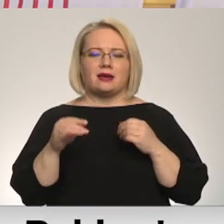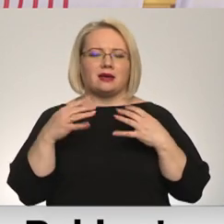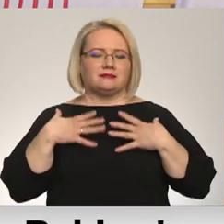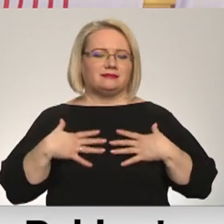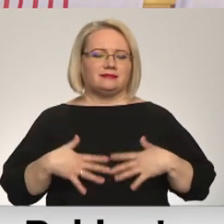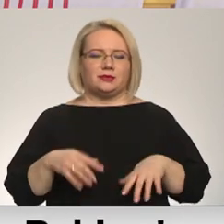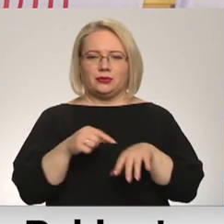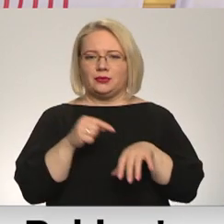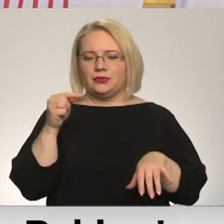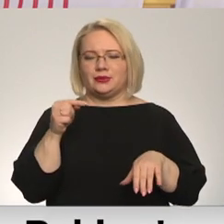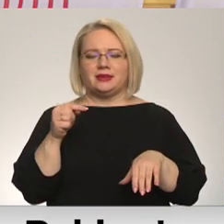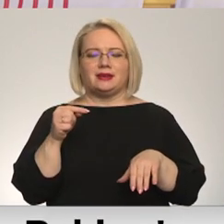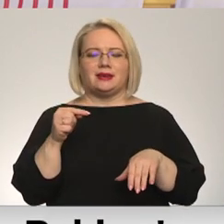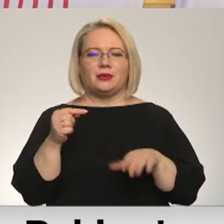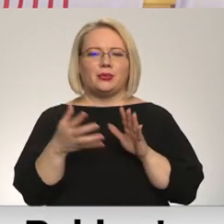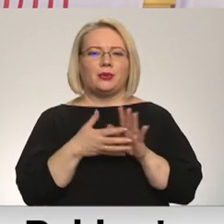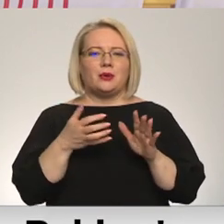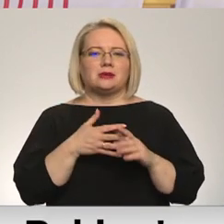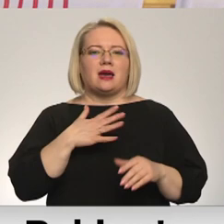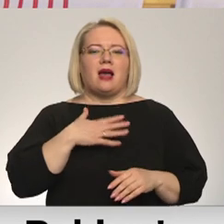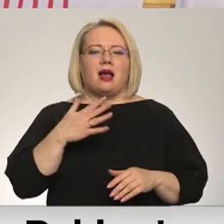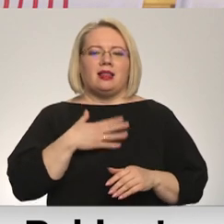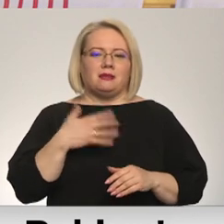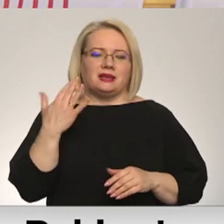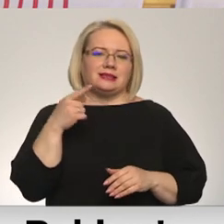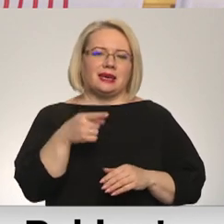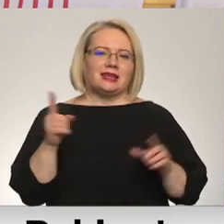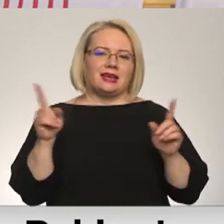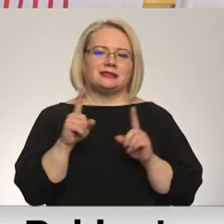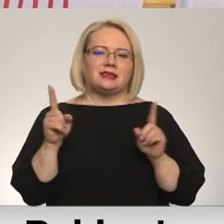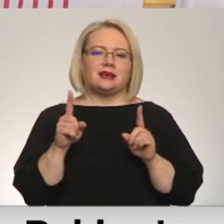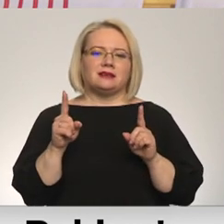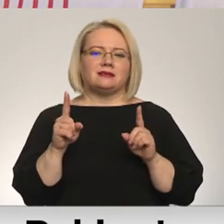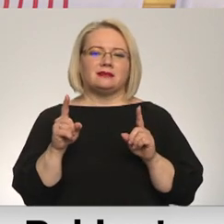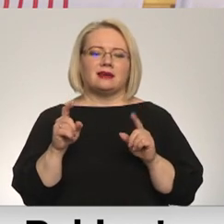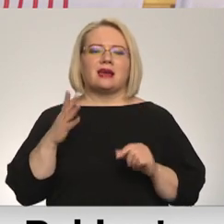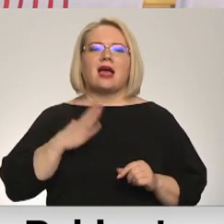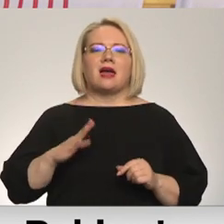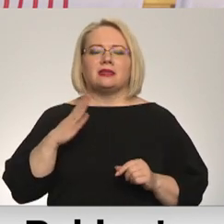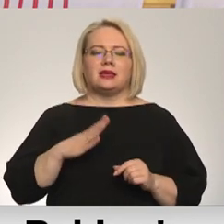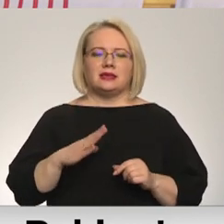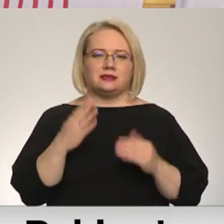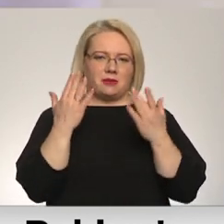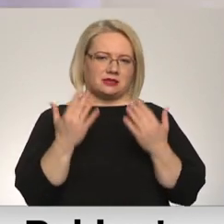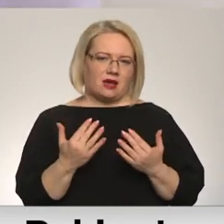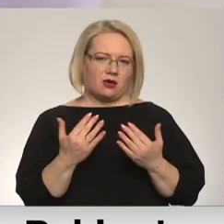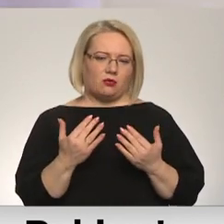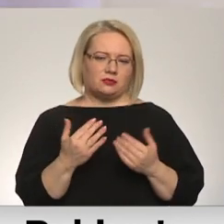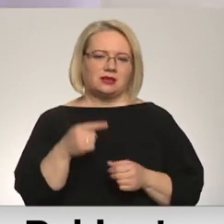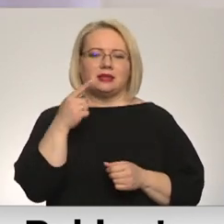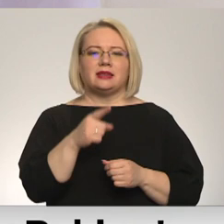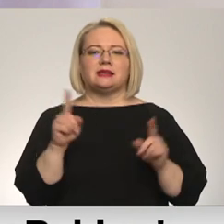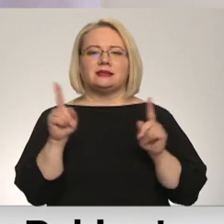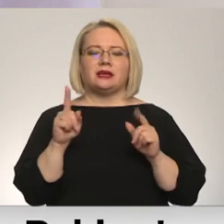un faktiski trūks tēlpa, no cik tas ir gaidīts pasākums. Tas ir